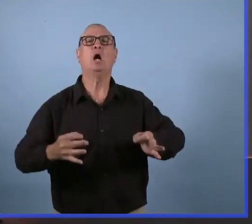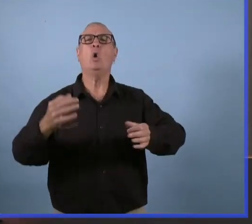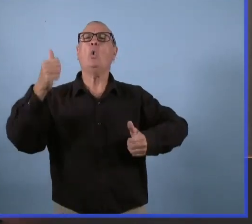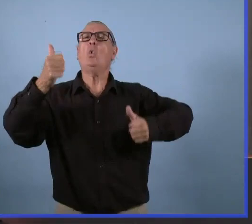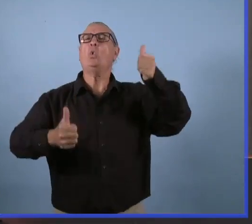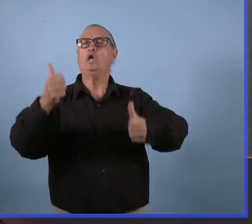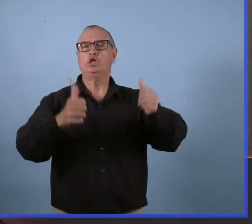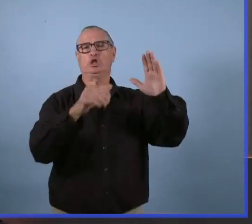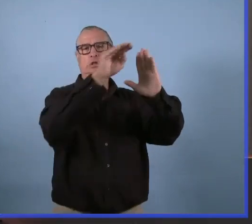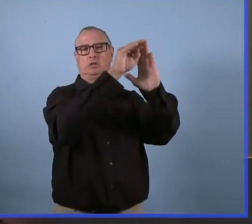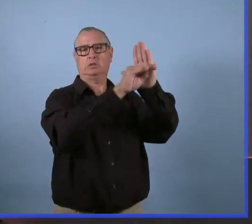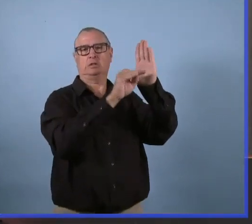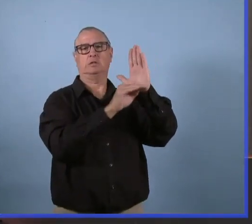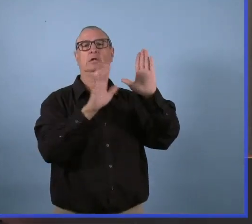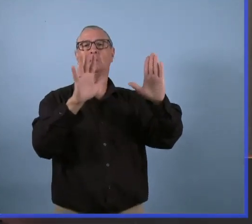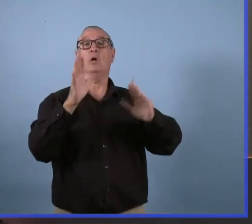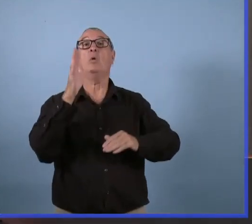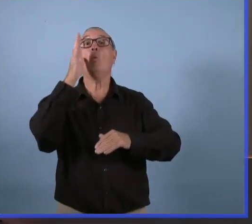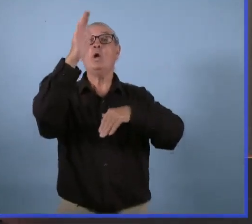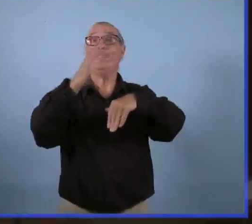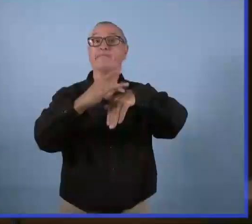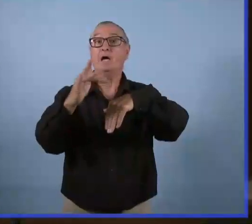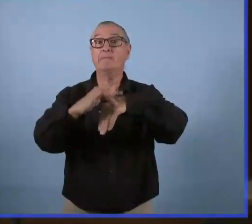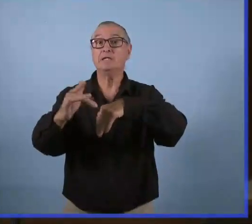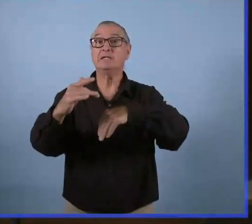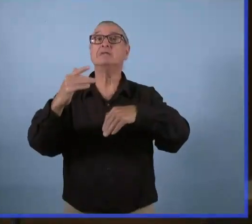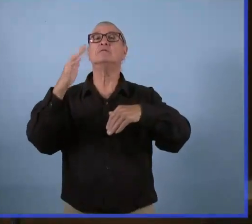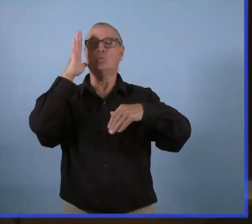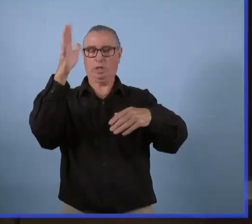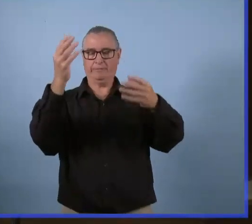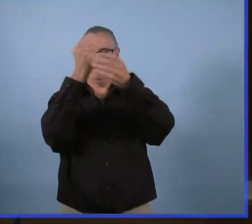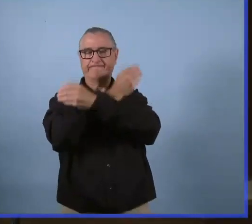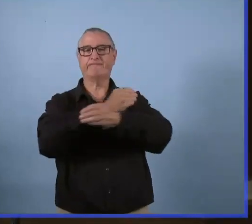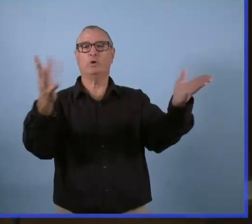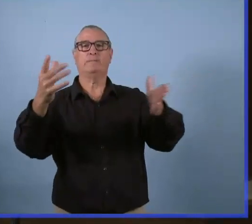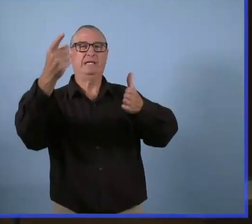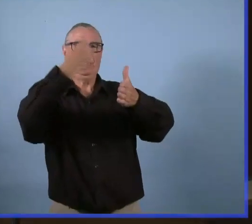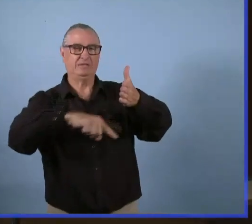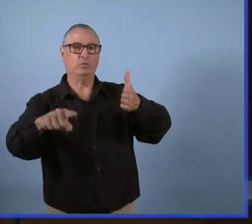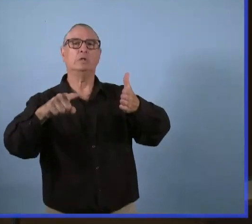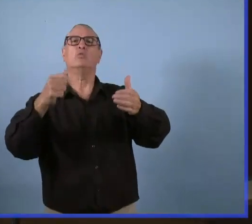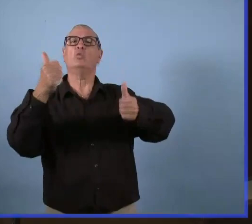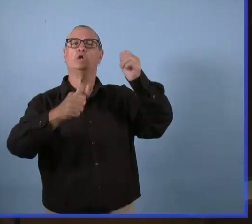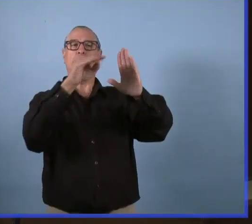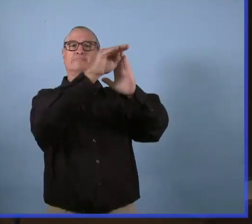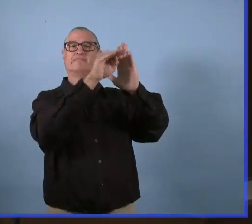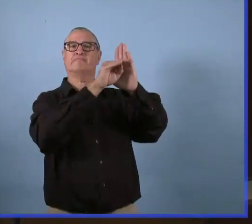Mais on est encore en train de discuter et on vous donnera tous les détails la semaine prochaine.